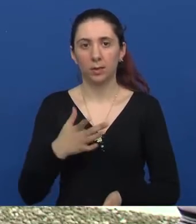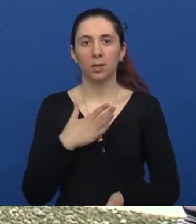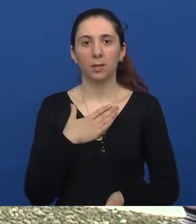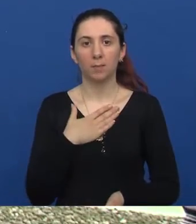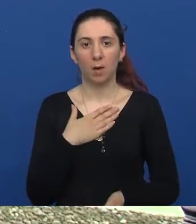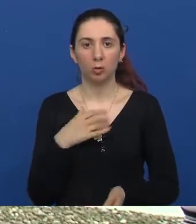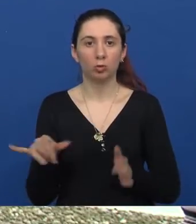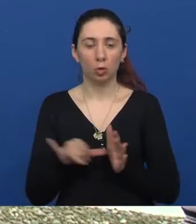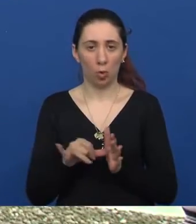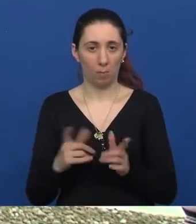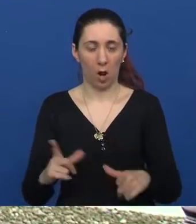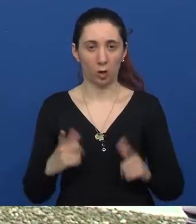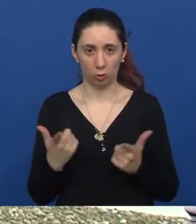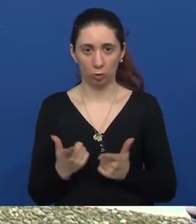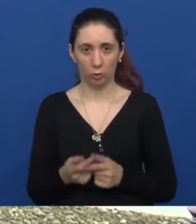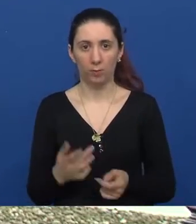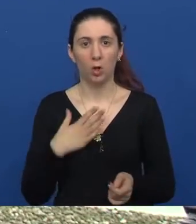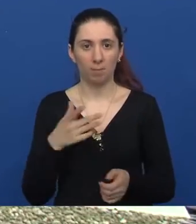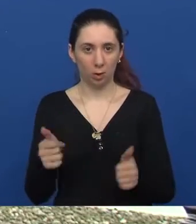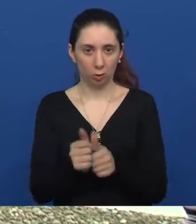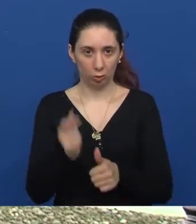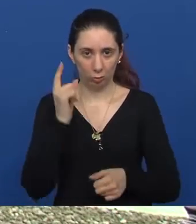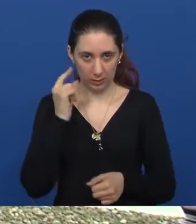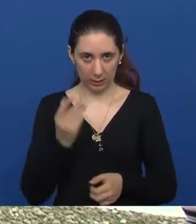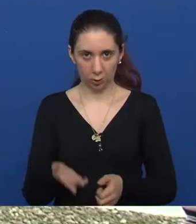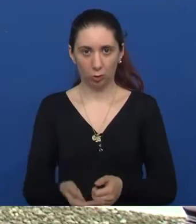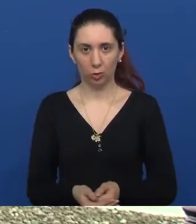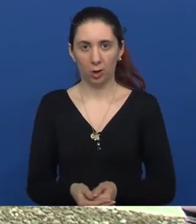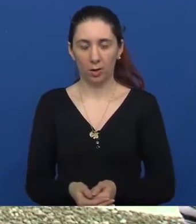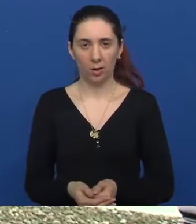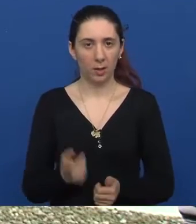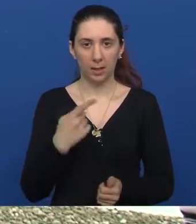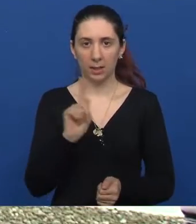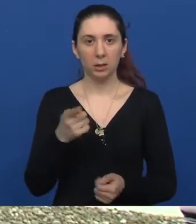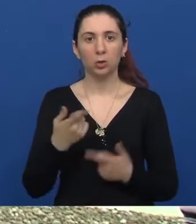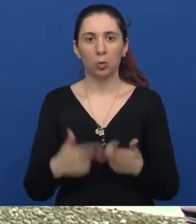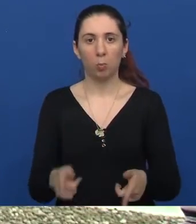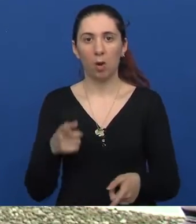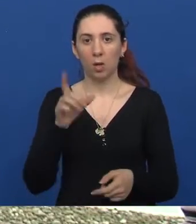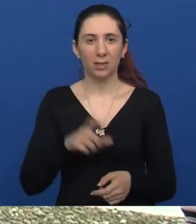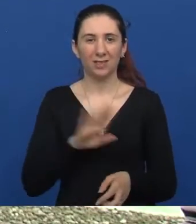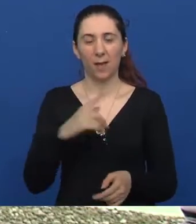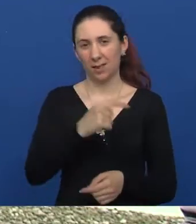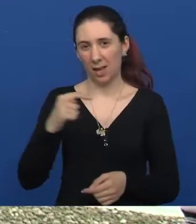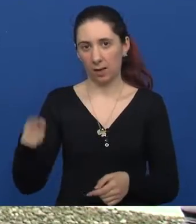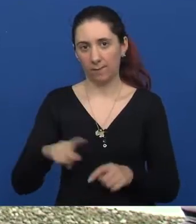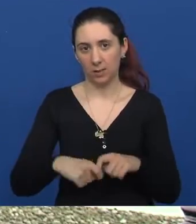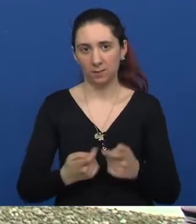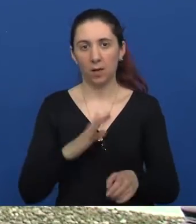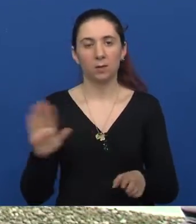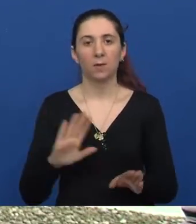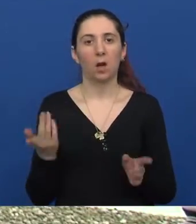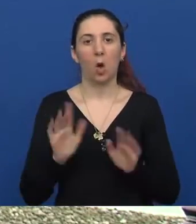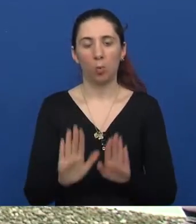nekakav normalan život, imaš i dečka, znači nisi dopustila da te sve ove negativne stvari nekako stisnu,